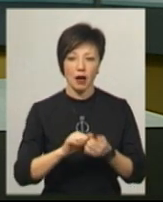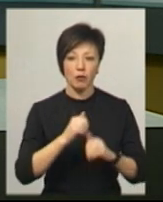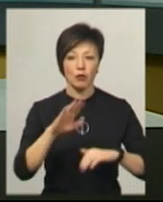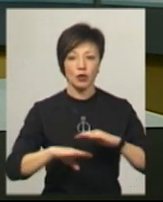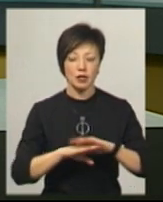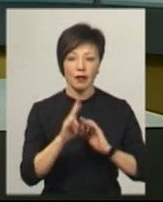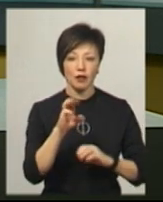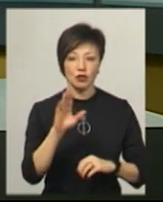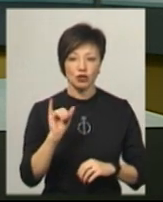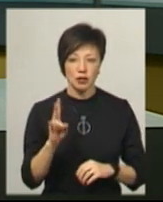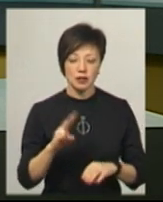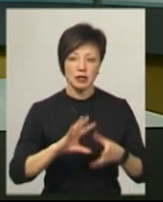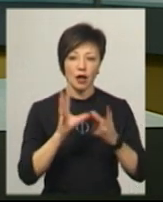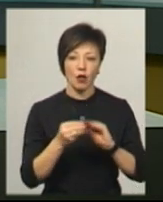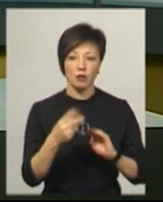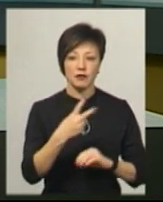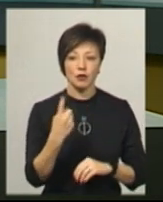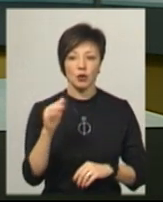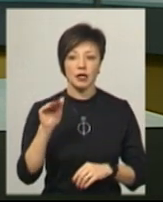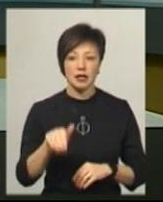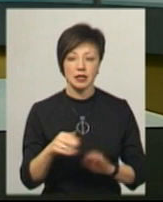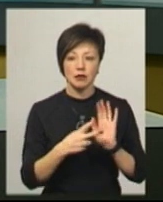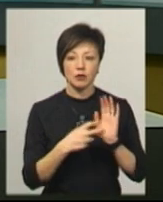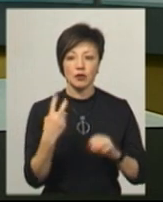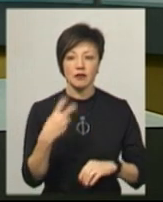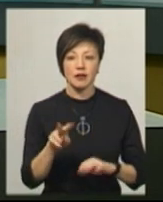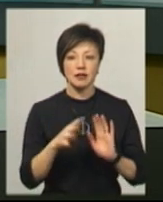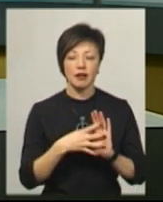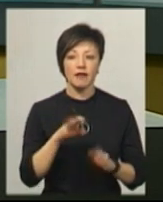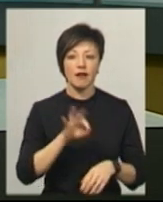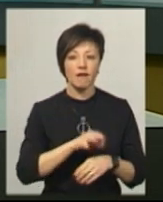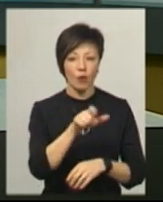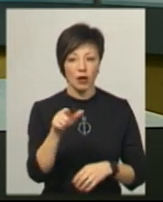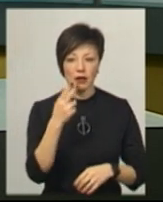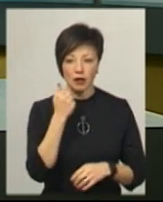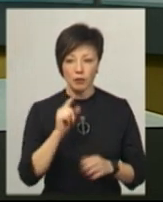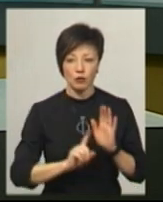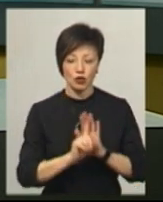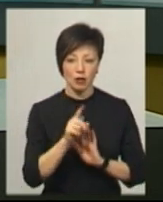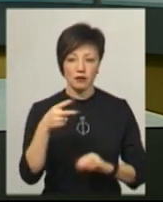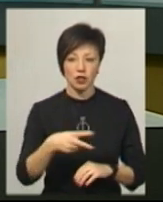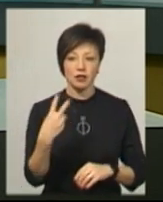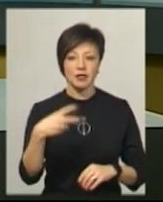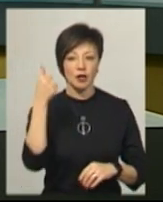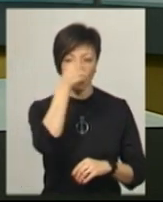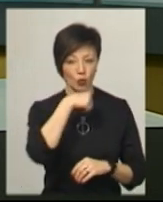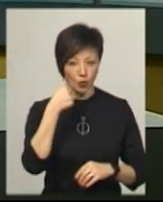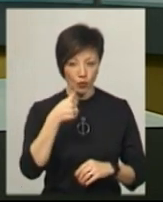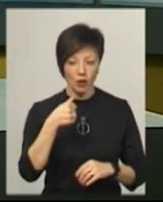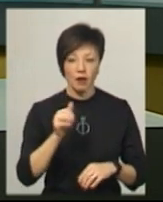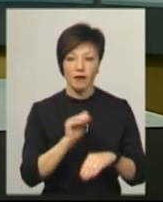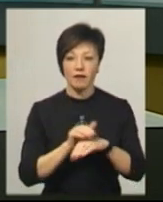-Подільській Нетішин. Загалом 21 729 хворих на грип від початку 2020 року